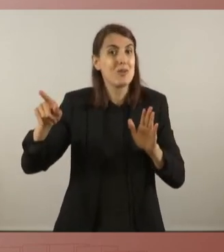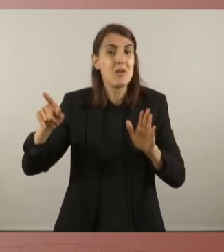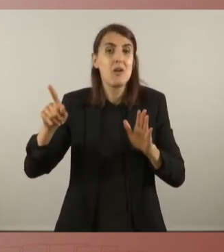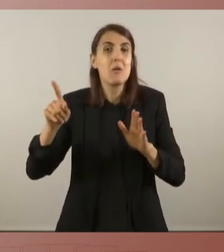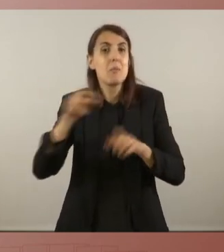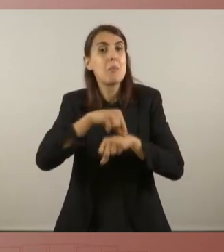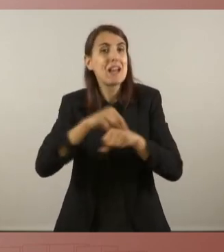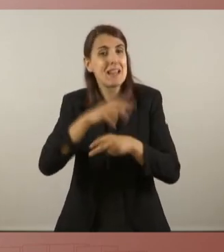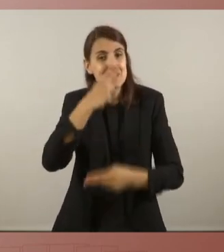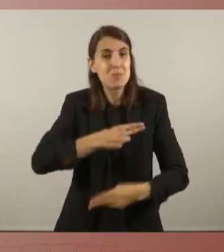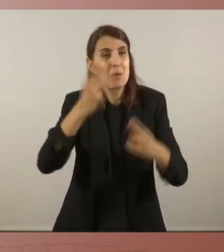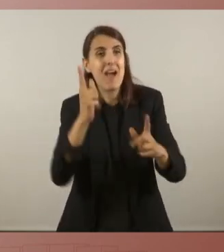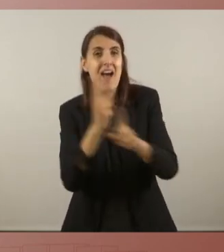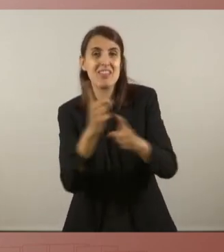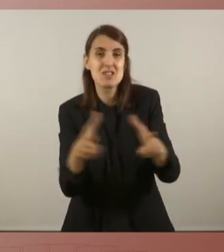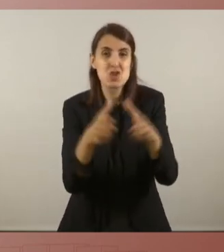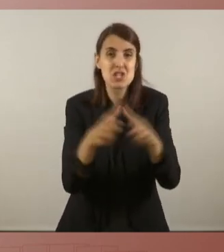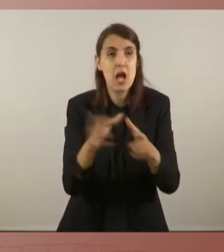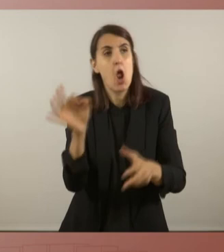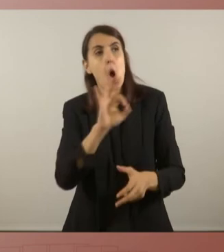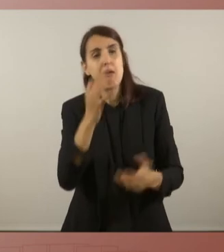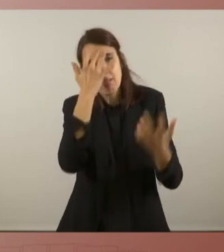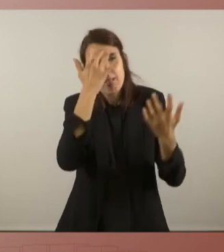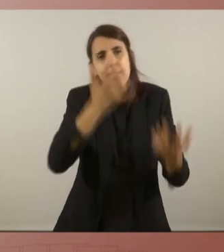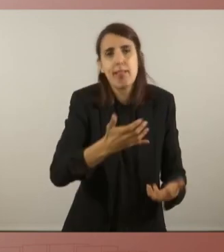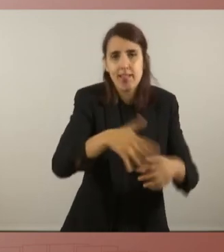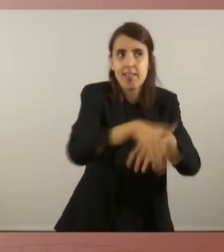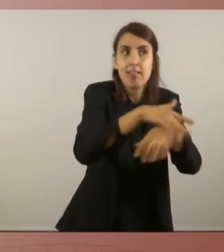antisocials o claudiquen davant de l'Estat.